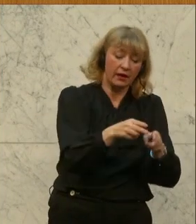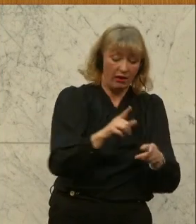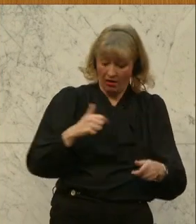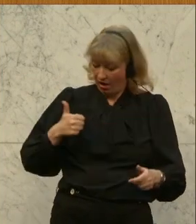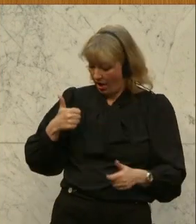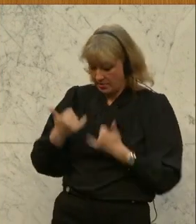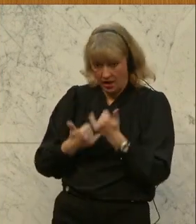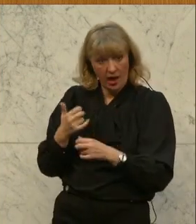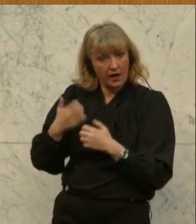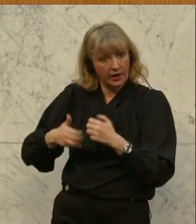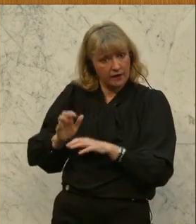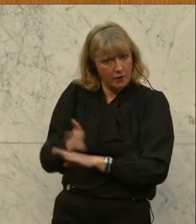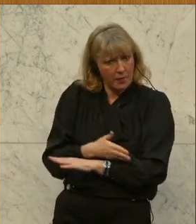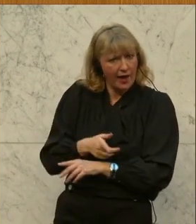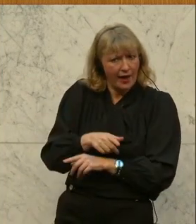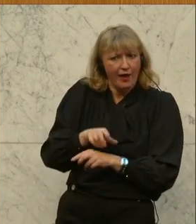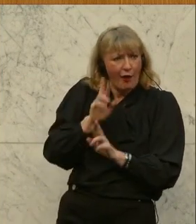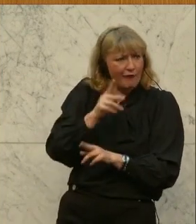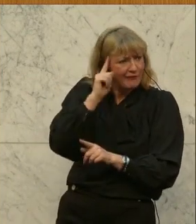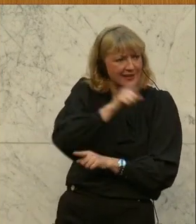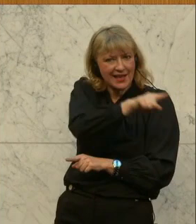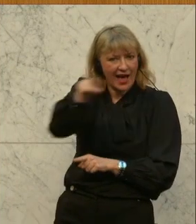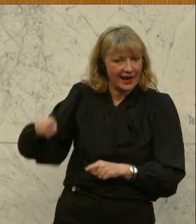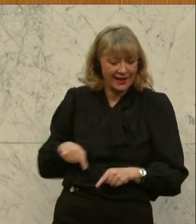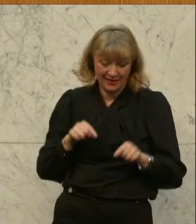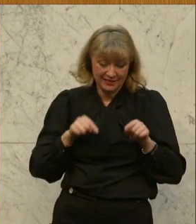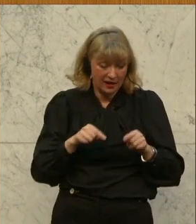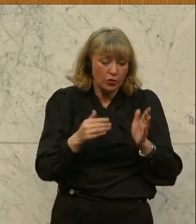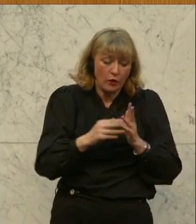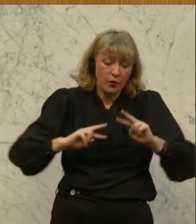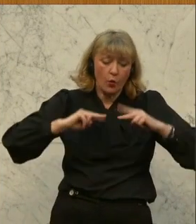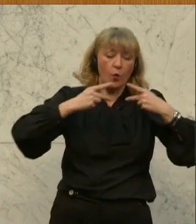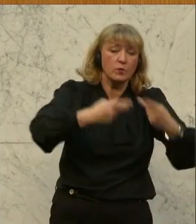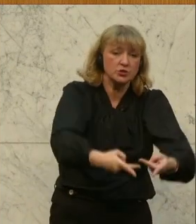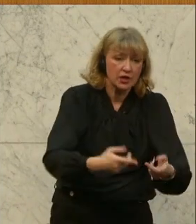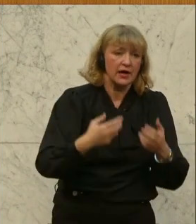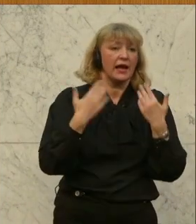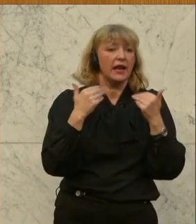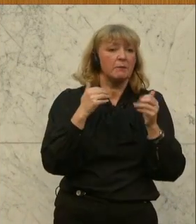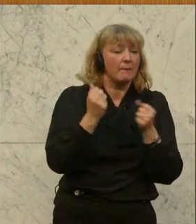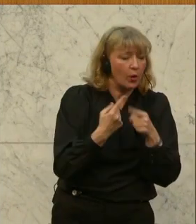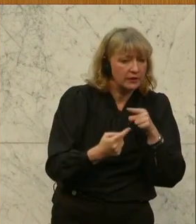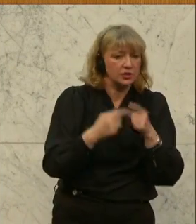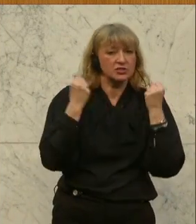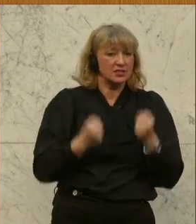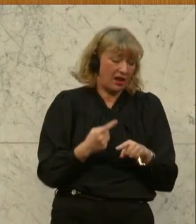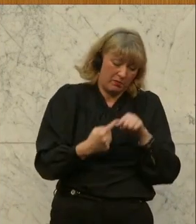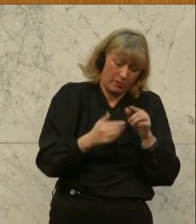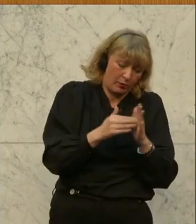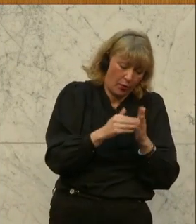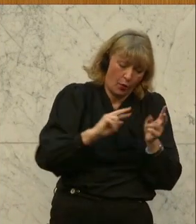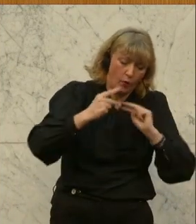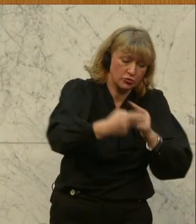Krieg, und das wissen jetzt hoffentlich alle, nicht nur eine klimapolitische Notwendigkeit, eine sicherheitspolitische Notwendigkeit, sondern auch das